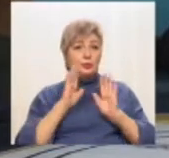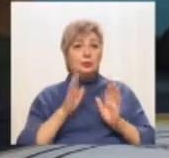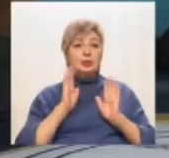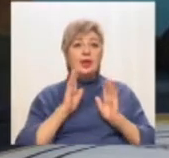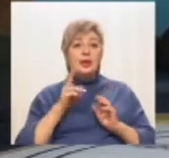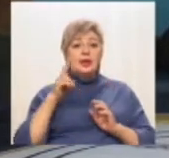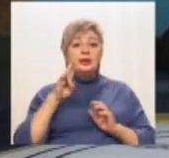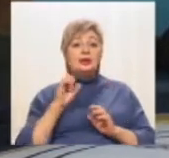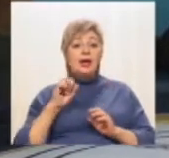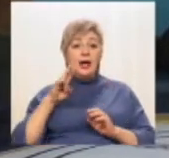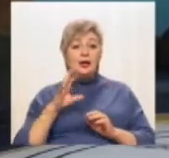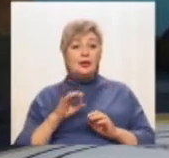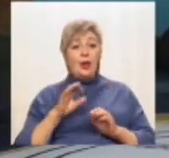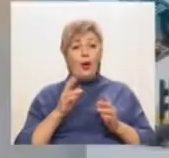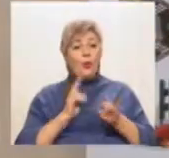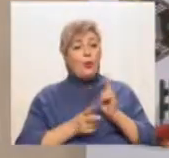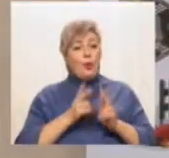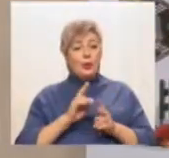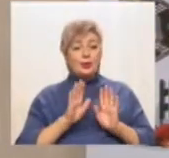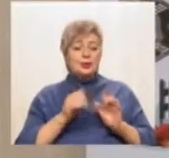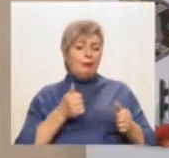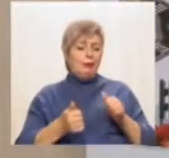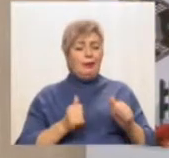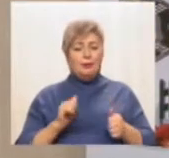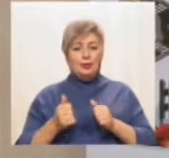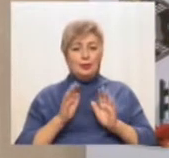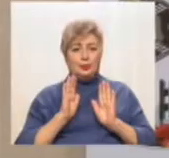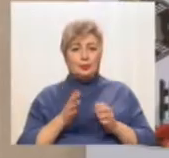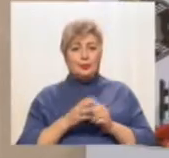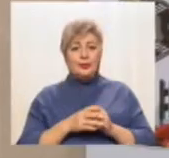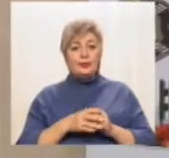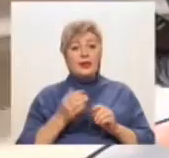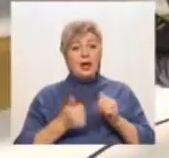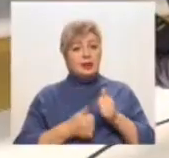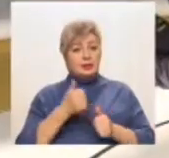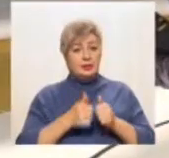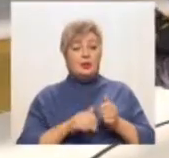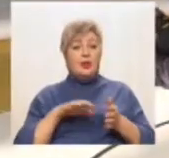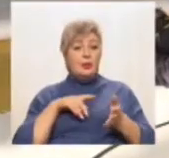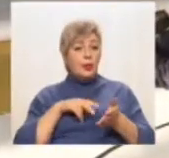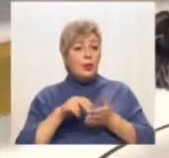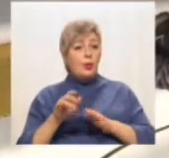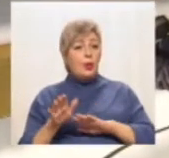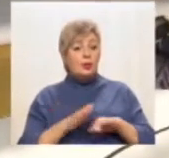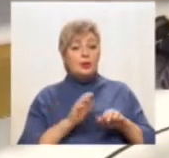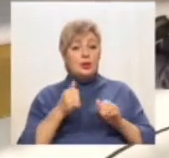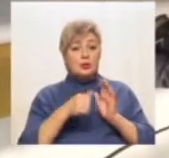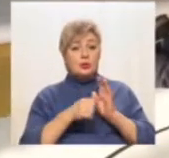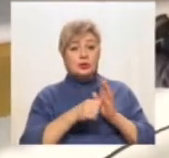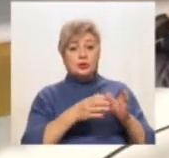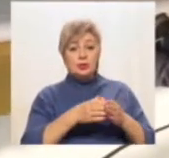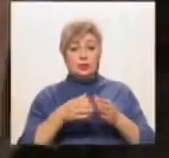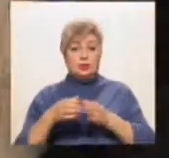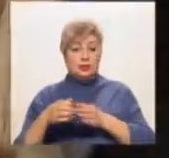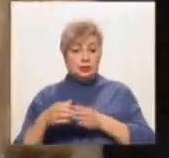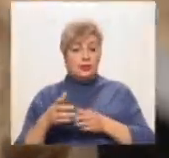роботизовано. А вони будуть нажимати на пультик. Змагання «Роботрафік-19» проходять у шістьох категоріях. А саме рух по моделі міського